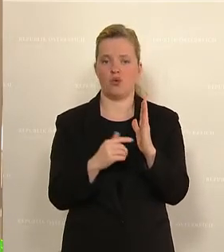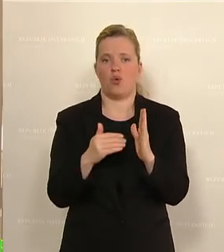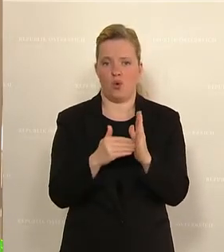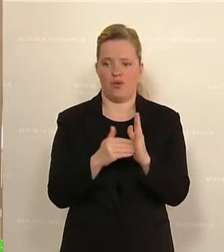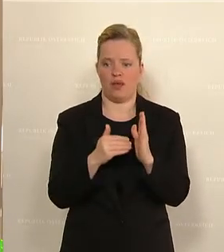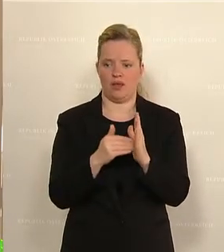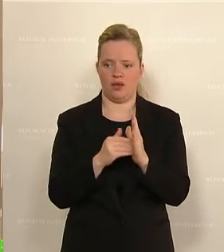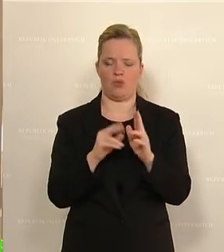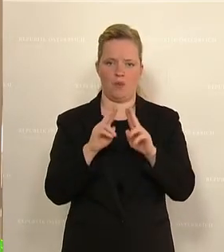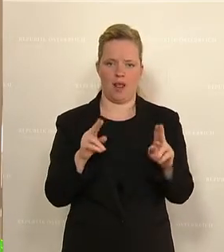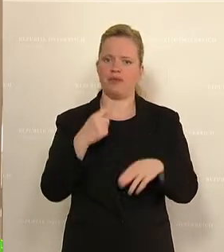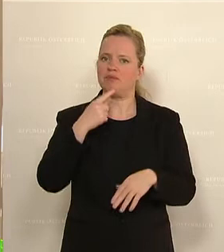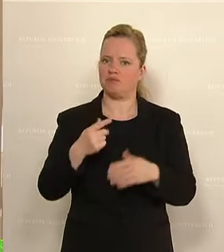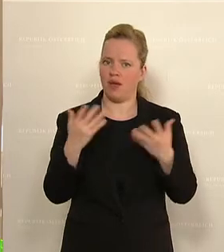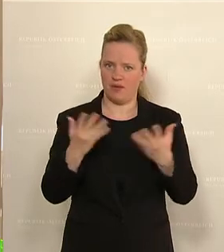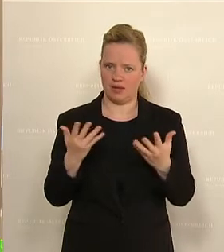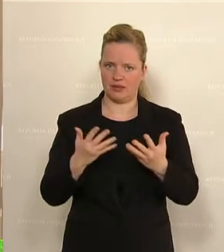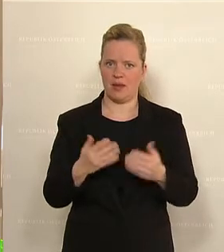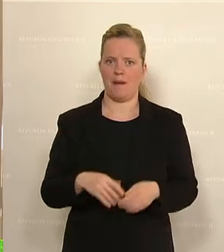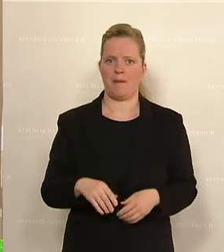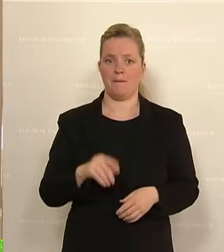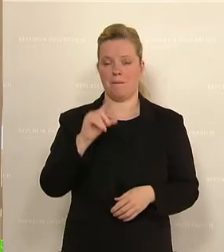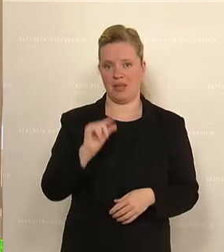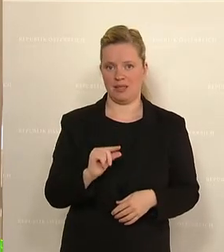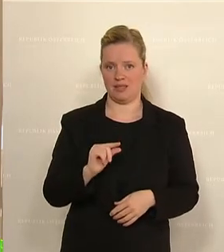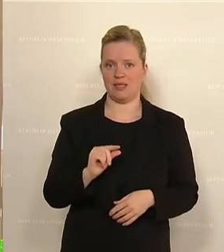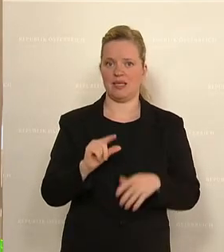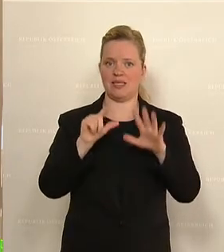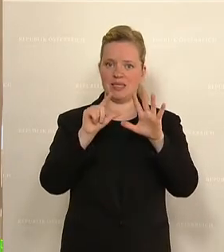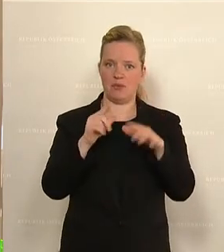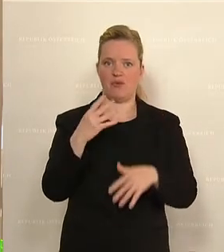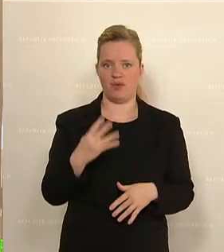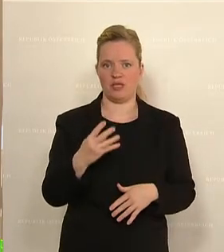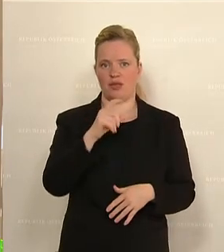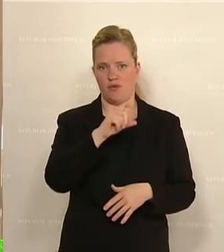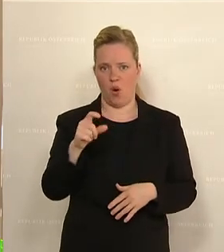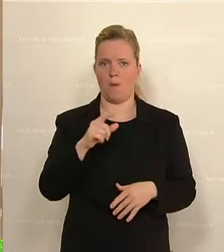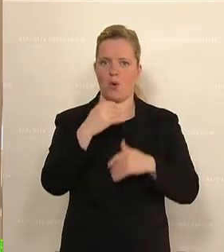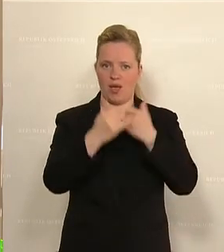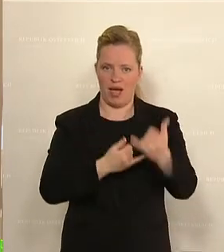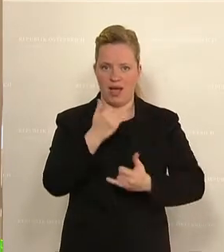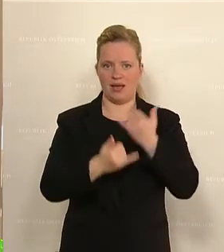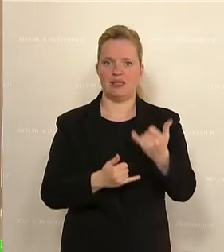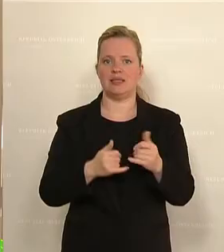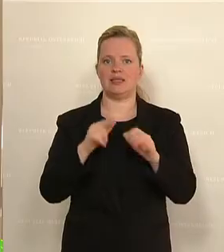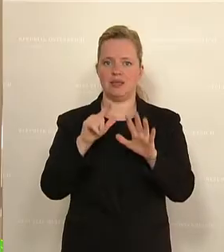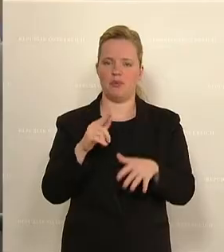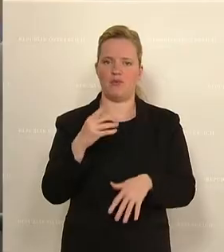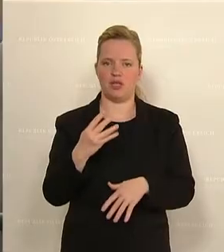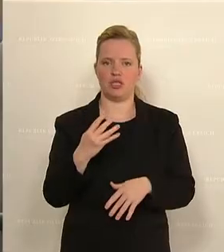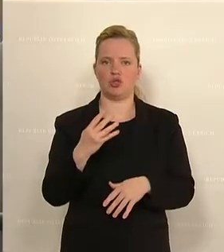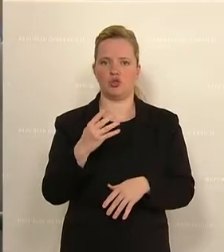wären, lauten wie folgt, mindestens 47 Wochen pro Jahr, mindestens 45 Stunden pro Woche geöffnet,